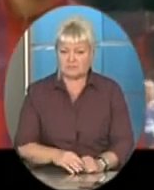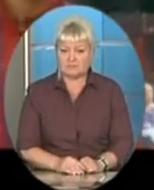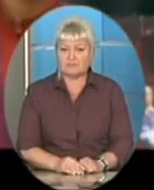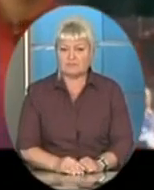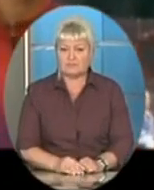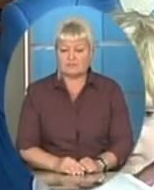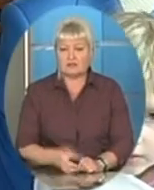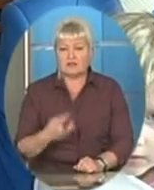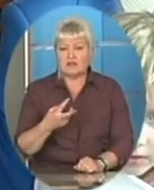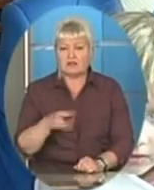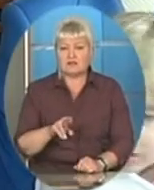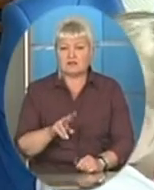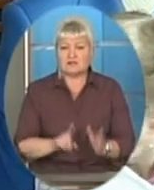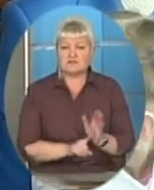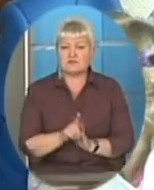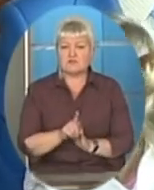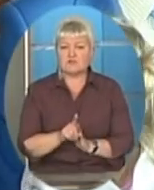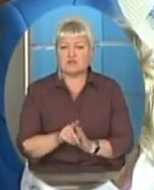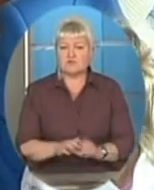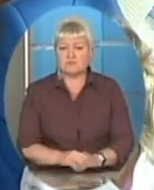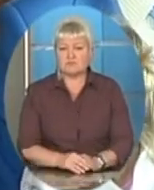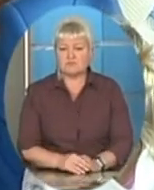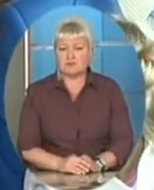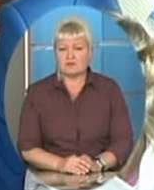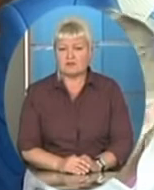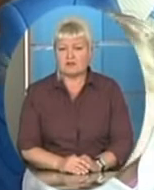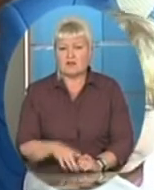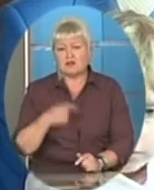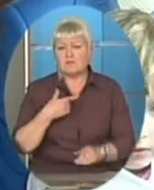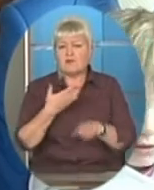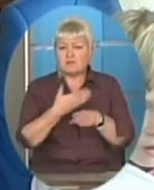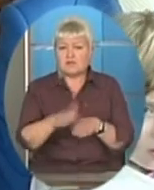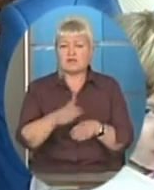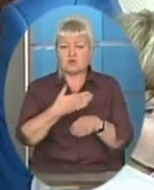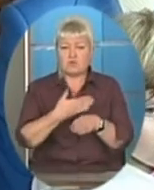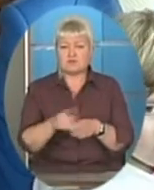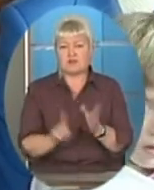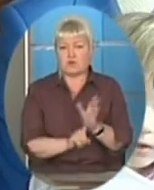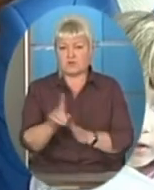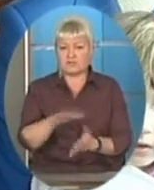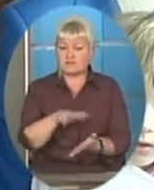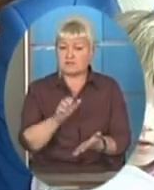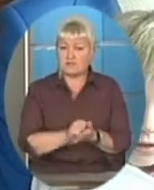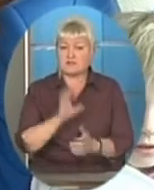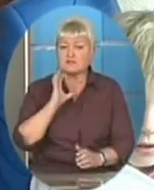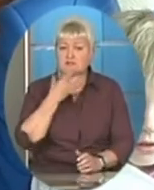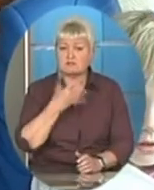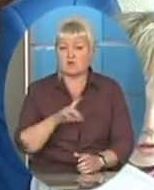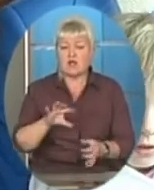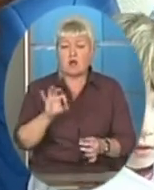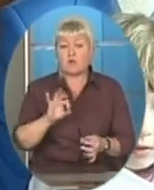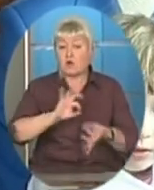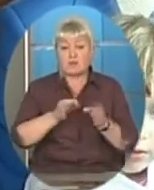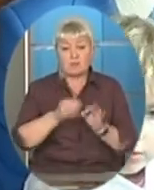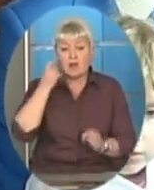бавився, не серйозно займався. Закінців школи, петахерсник, петахерсник почав займатися серйозно. Про аміпіади я не думав,